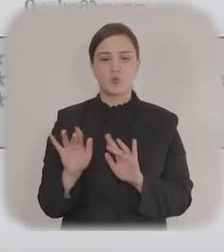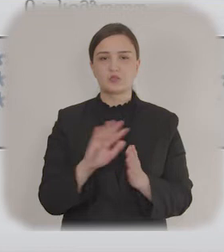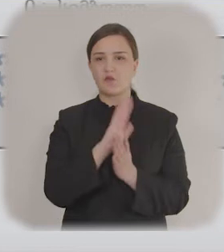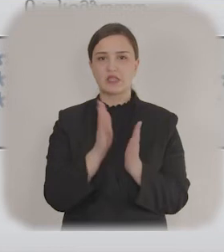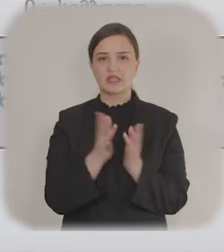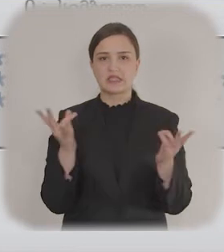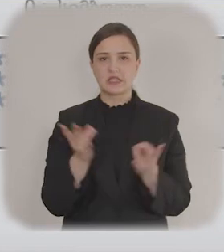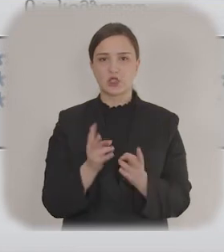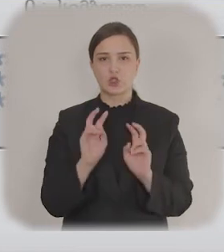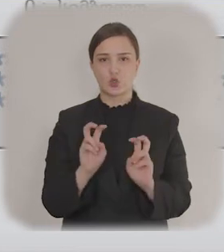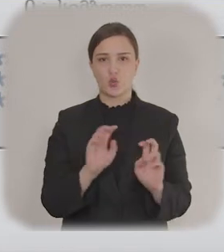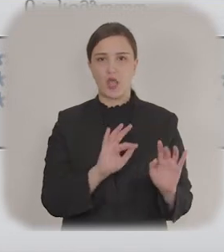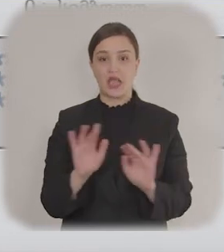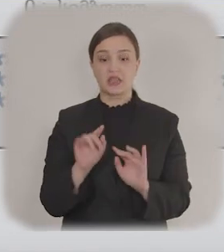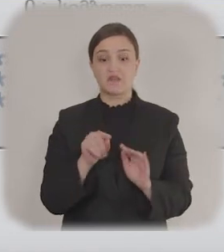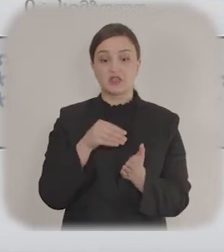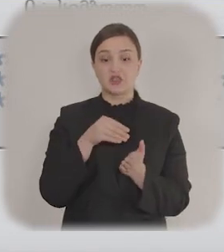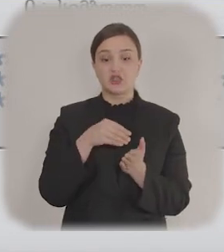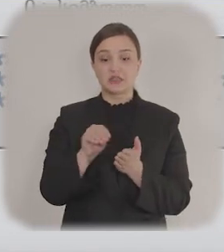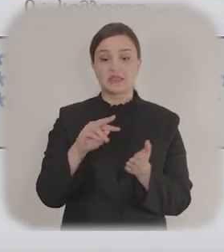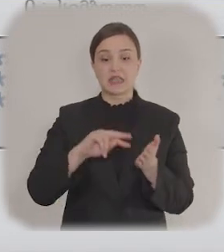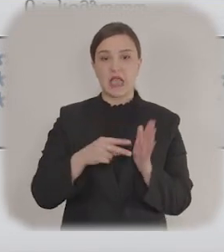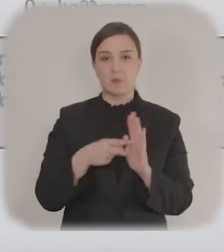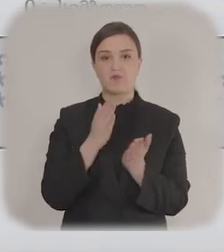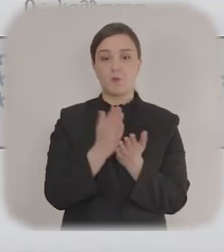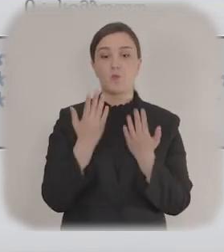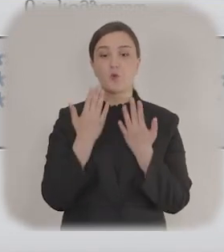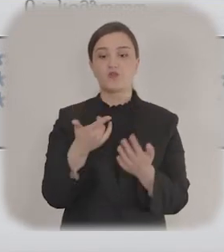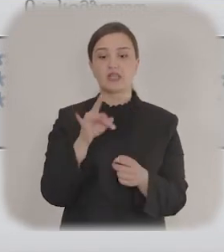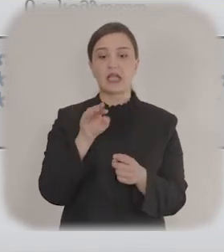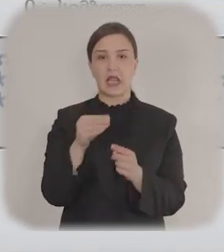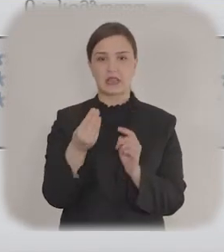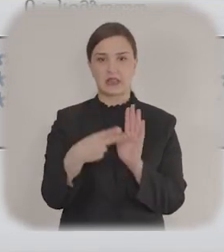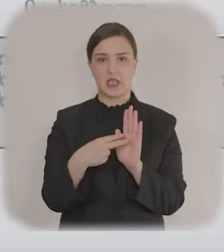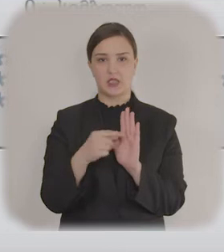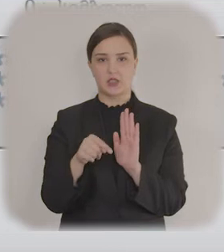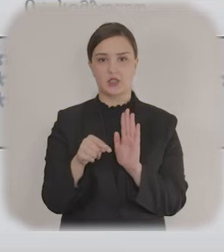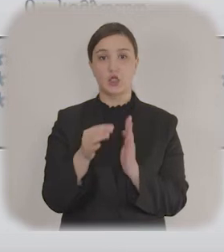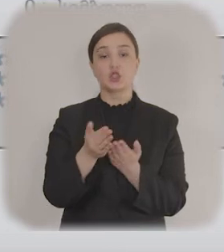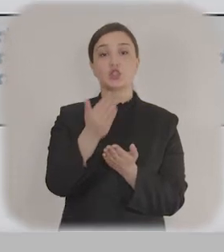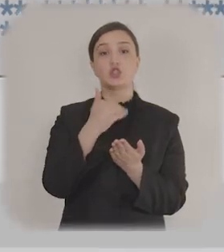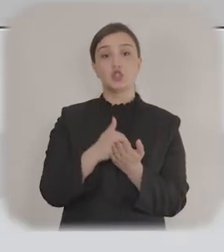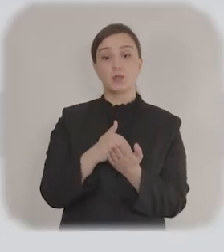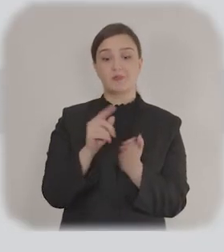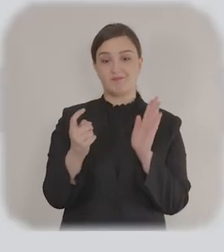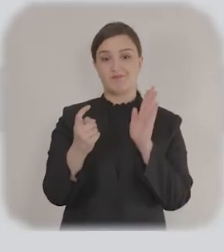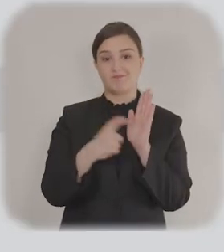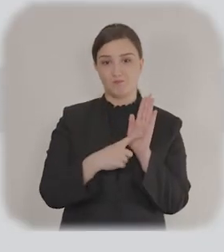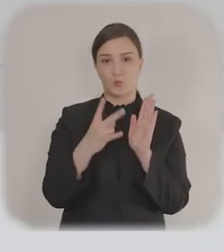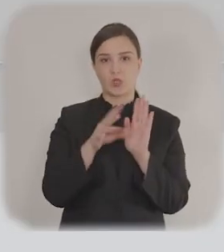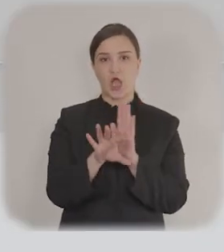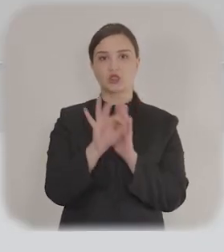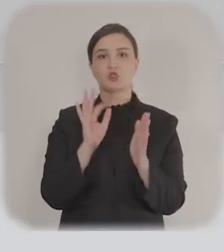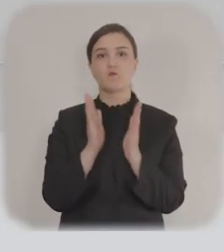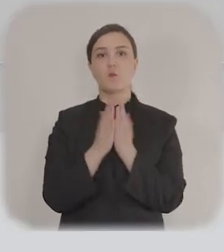təsvir edin. Növbəti damaya basaraq tələb edilən məbləğin təhərcləmənin təxmini müddətini seçməlisiniz həftə.